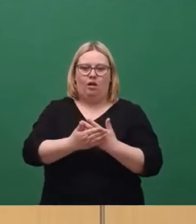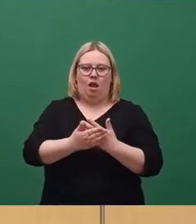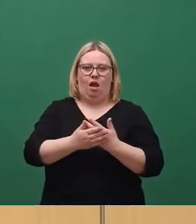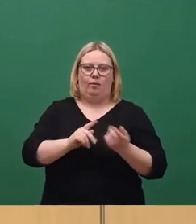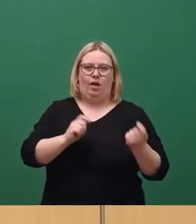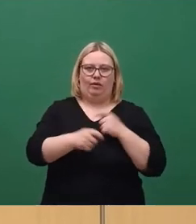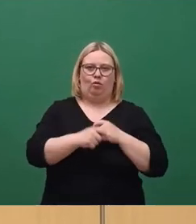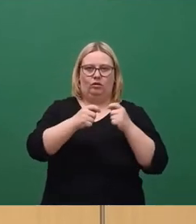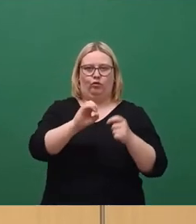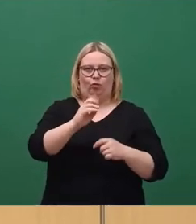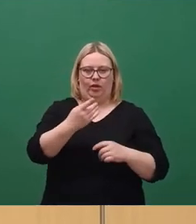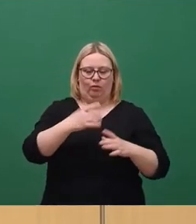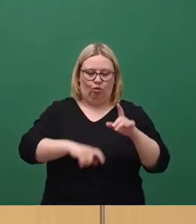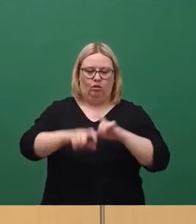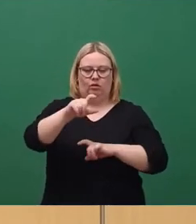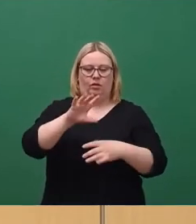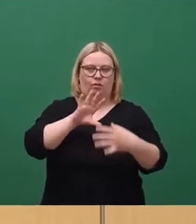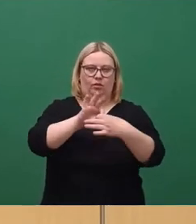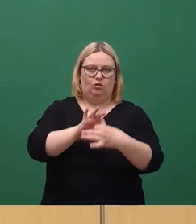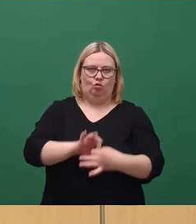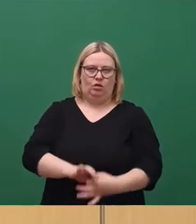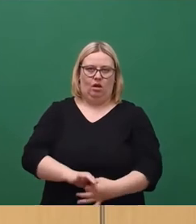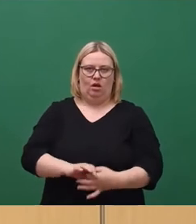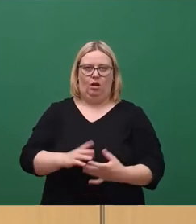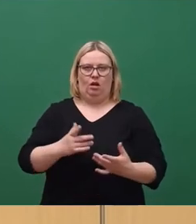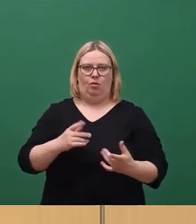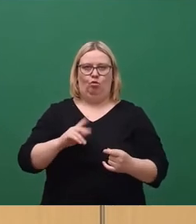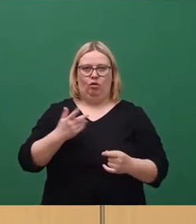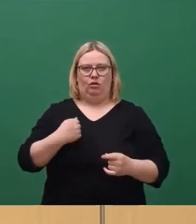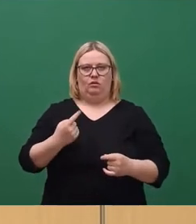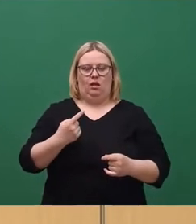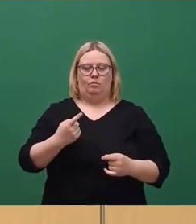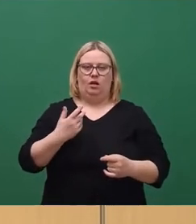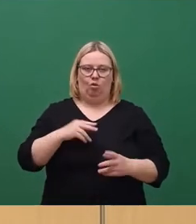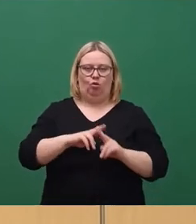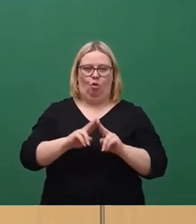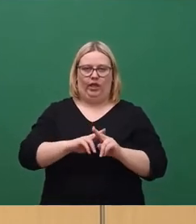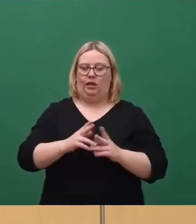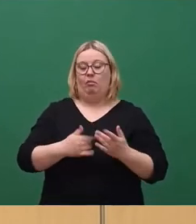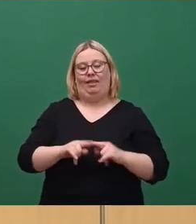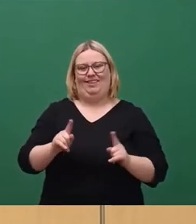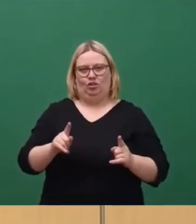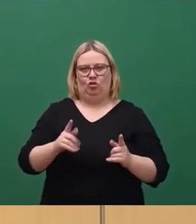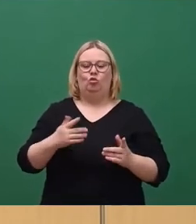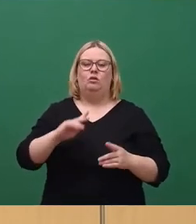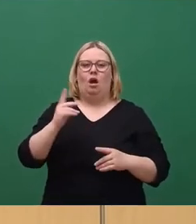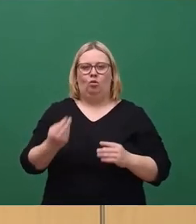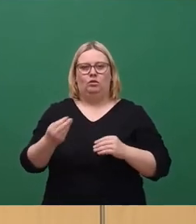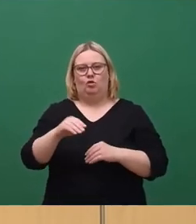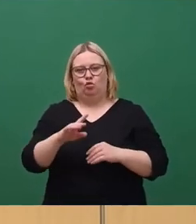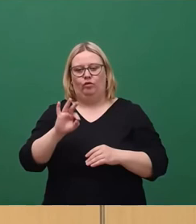des OBs, auf die Bezug genommen wurde im federführenden Ausschuss korrigiert und der auch die für die